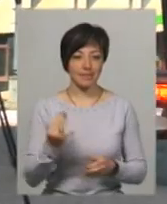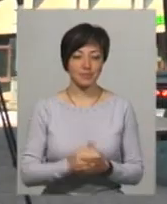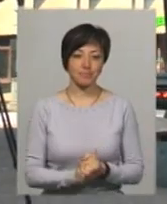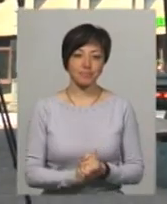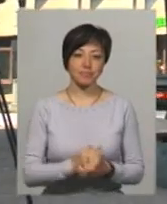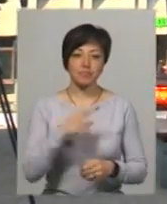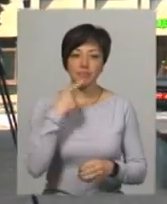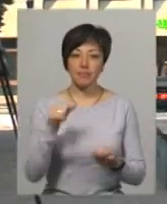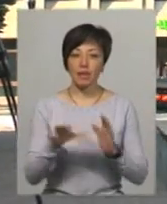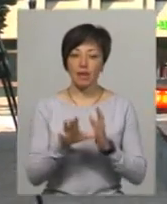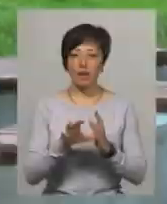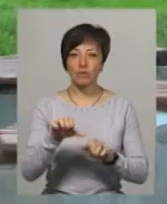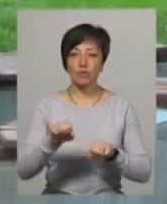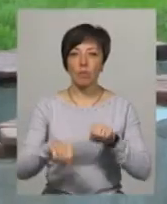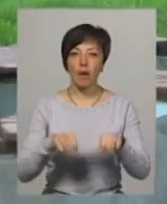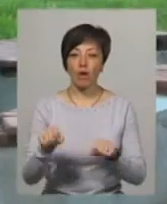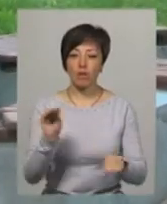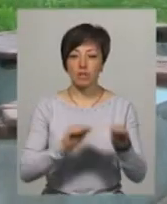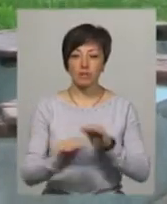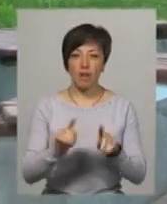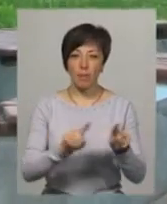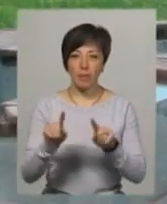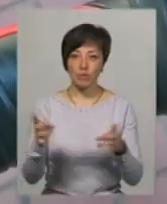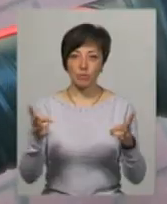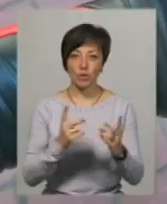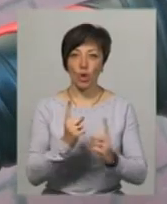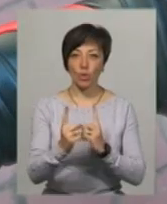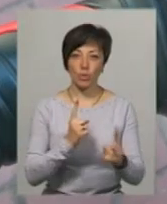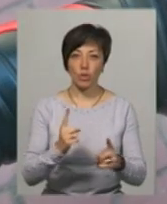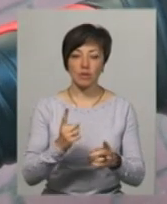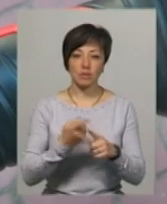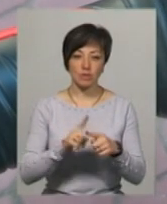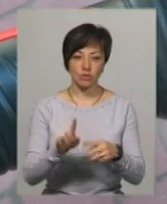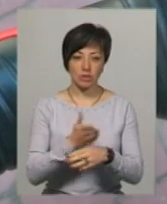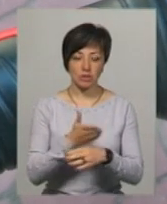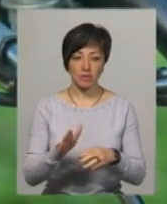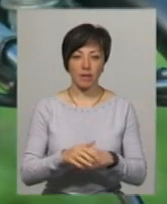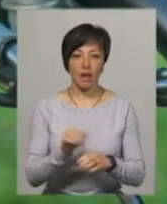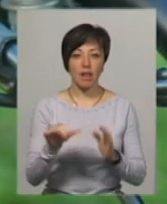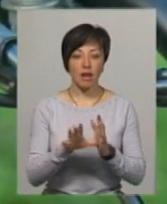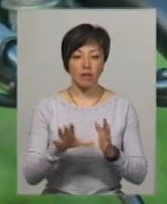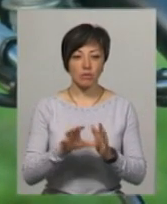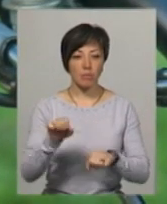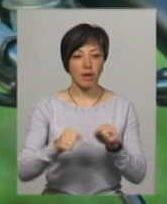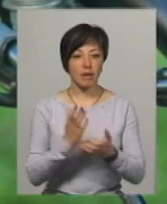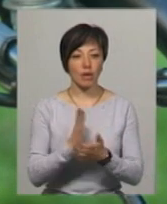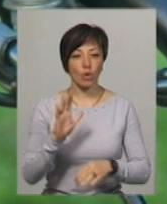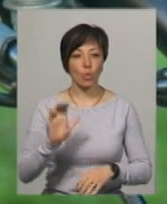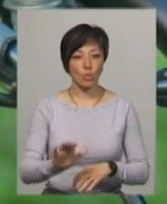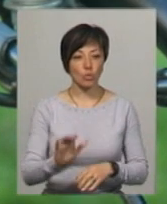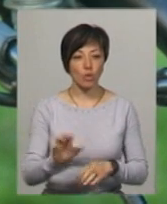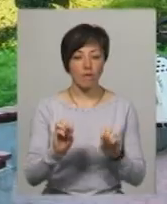Каже, електробайк оснащений усіма елементами, необхідними для руху на проїзній частині. У цьому електробайку є гудок, фари,